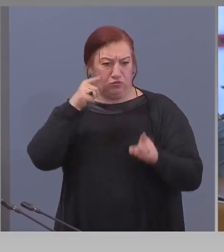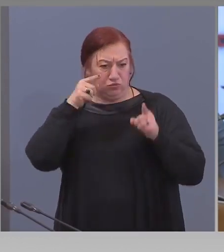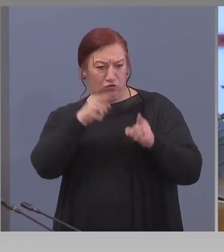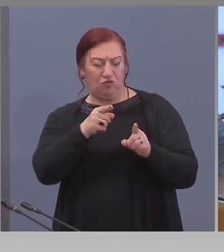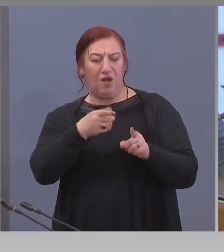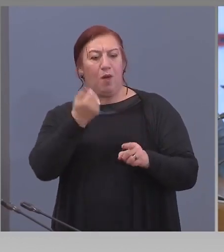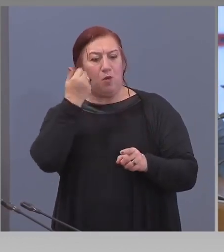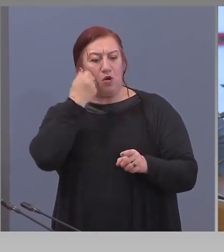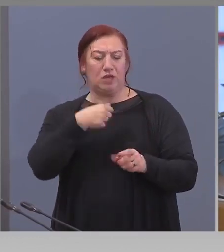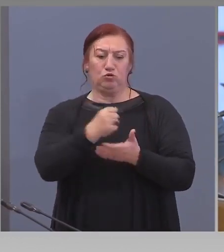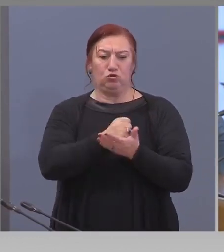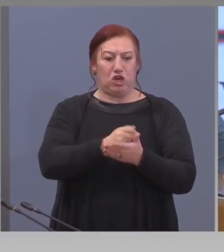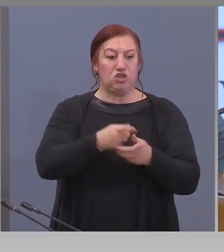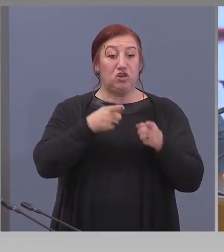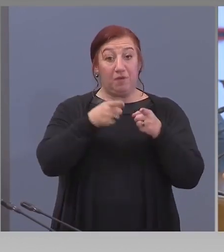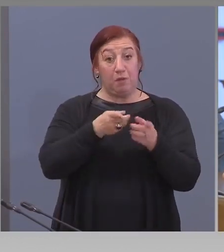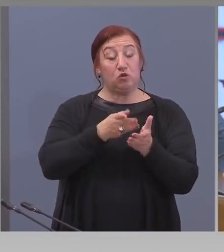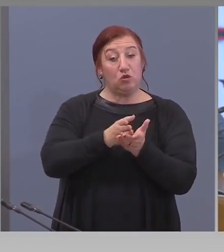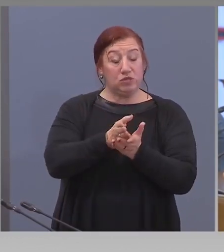профилактика на това заболяване.